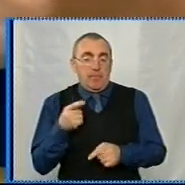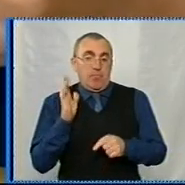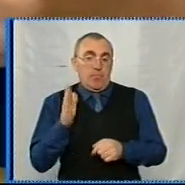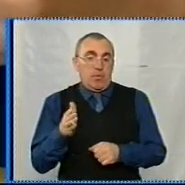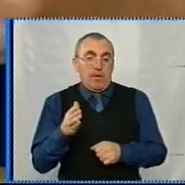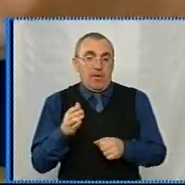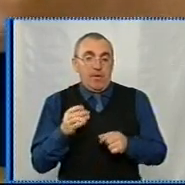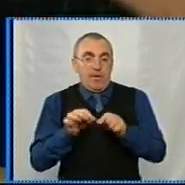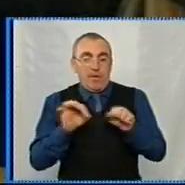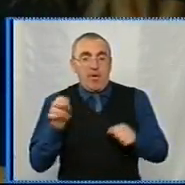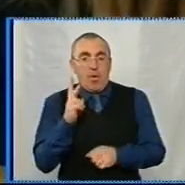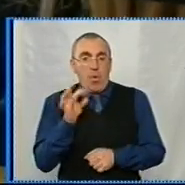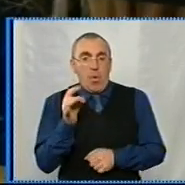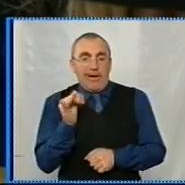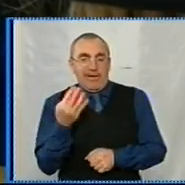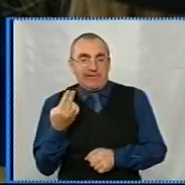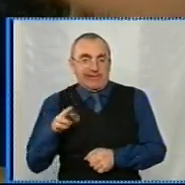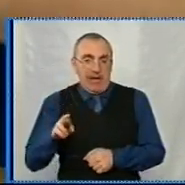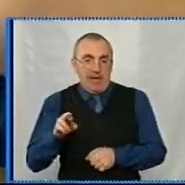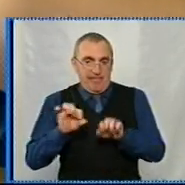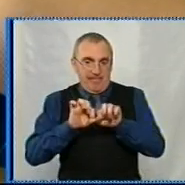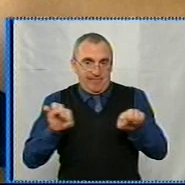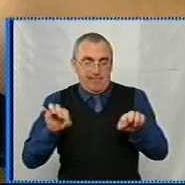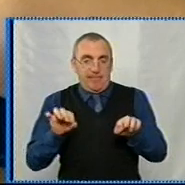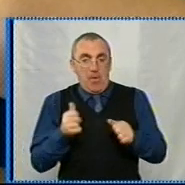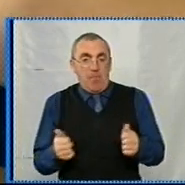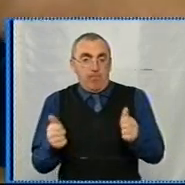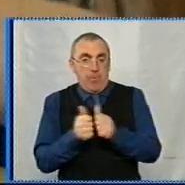буде паличка кориці, наприклад, поруч.